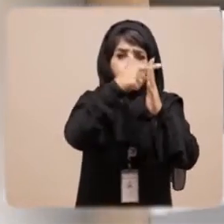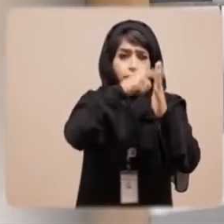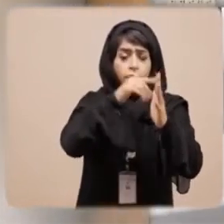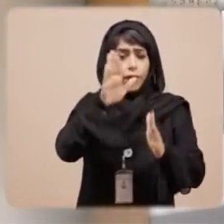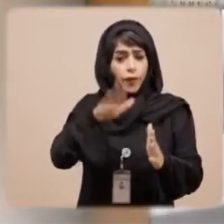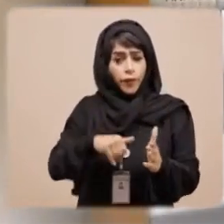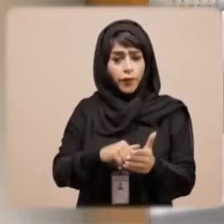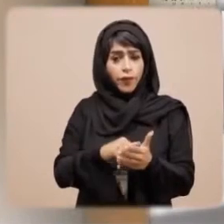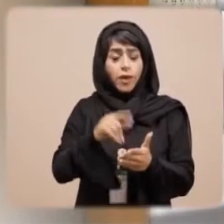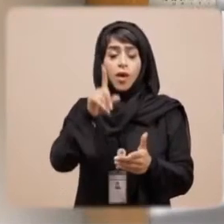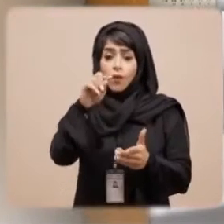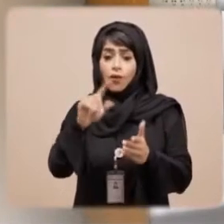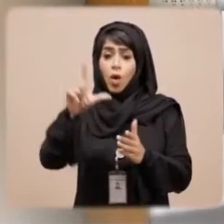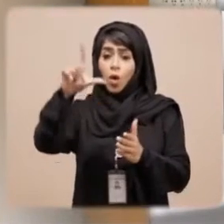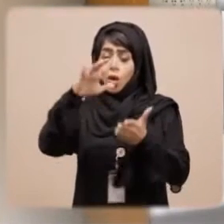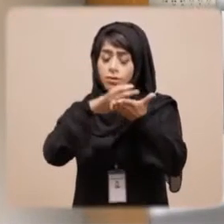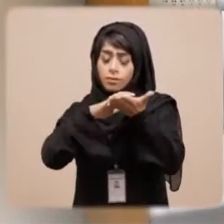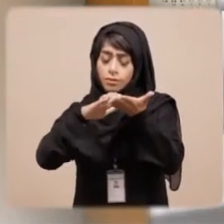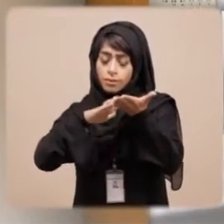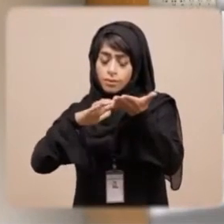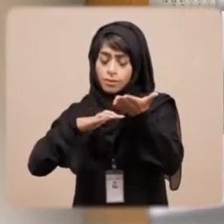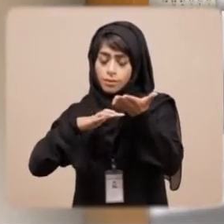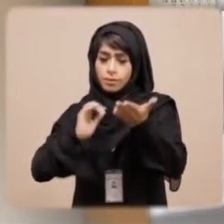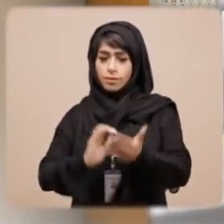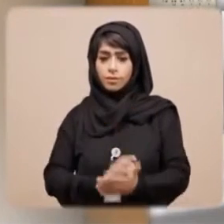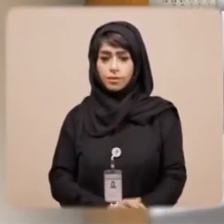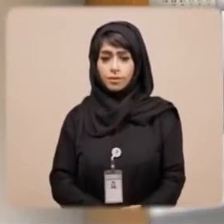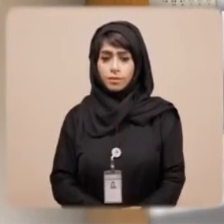إرشادية للمتعاملين منها بلغة برايل